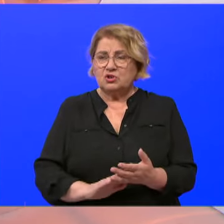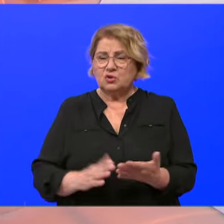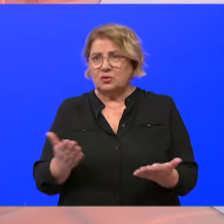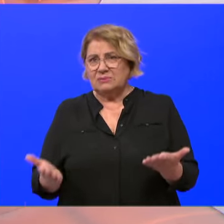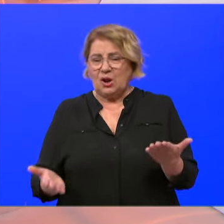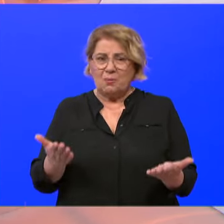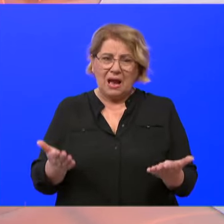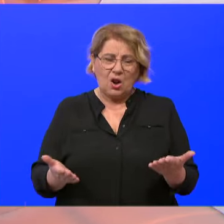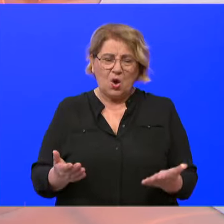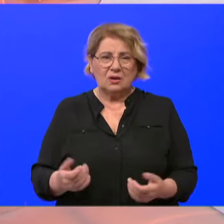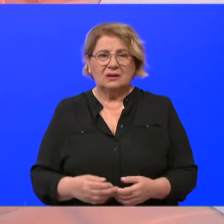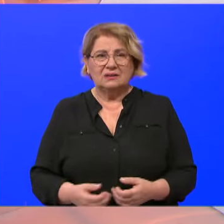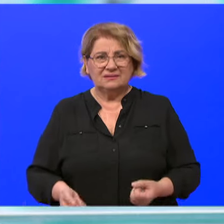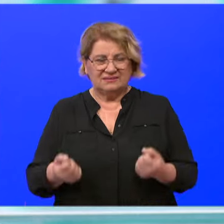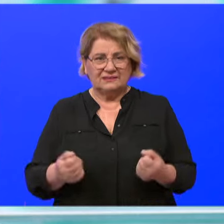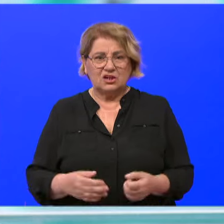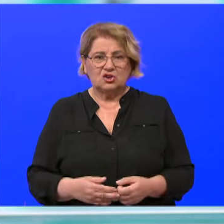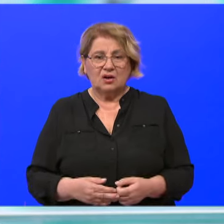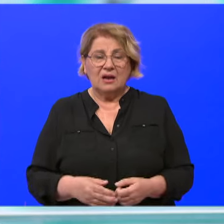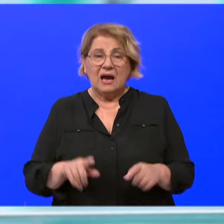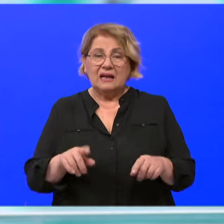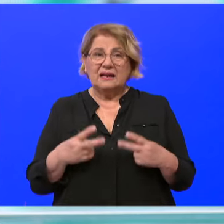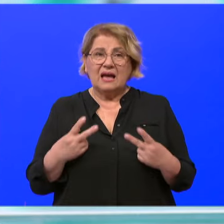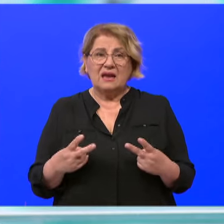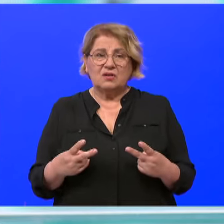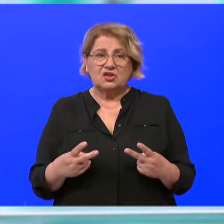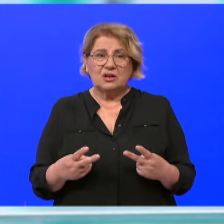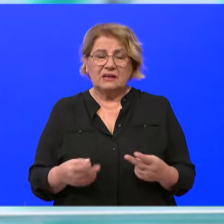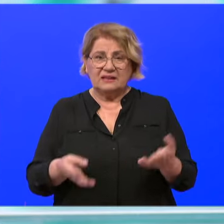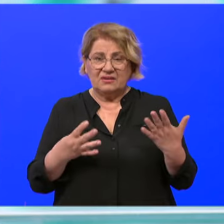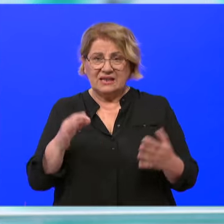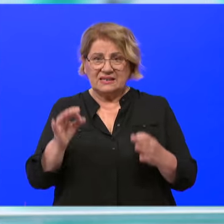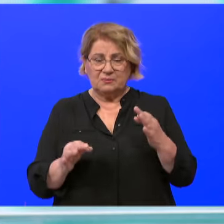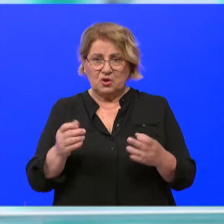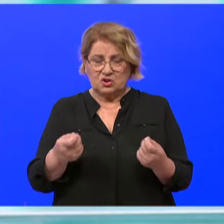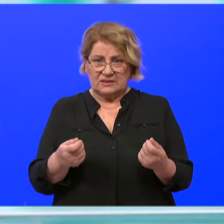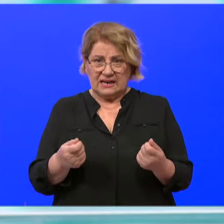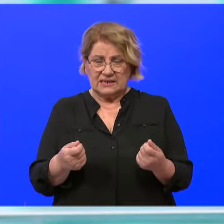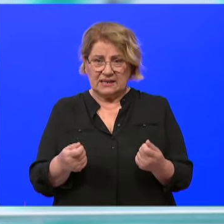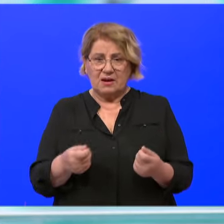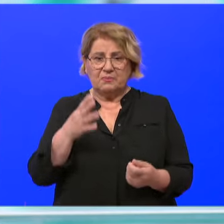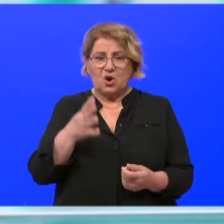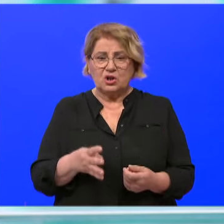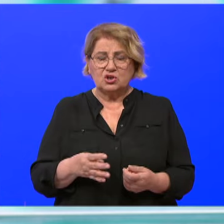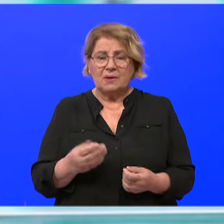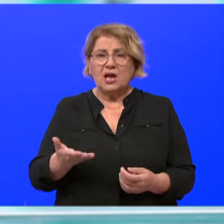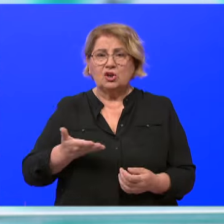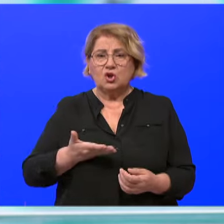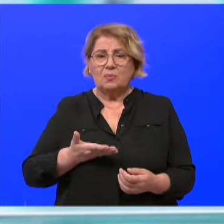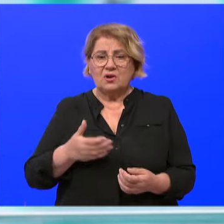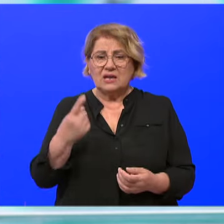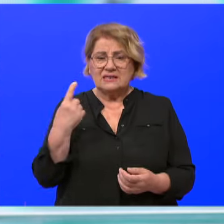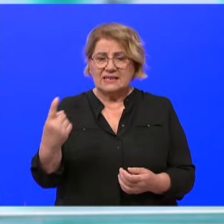malo teže, ali najveća vrijednost je što mi 90% sredstava našeg proračuna ostvarujemo